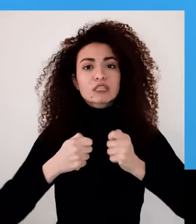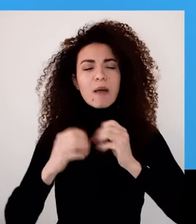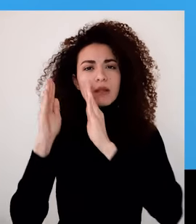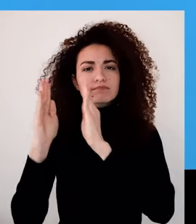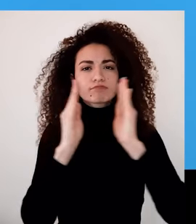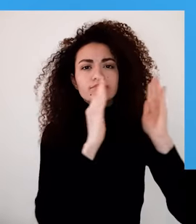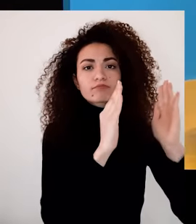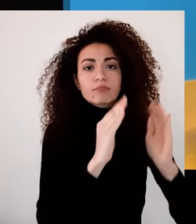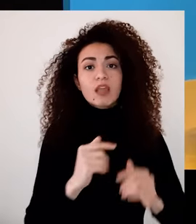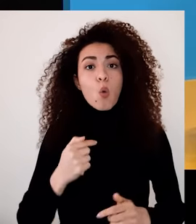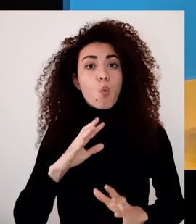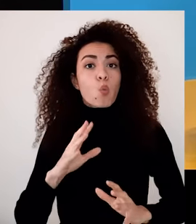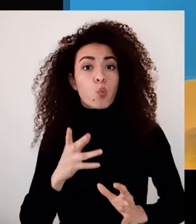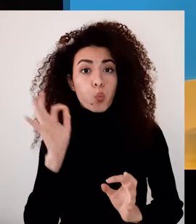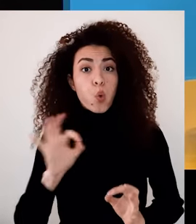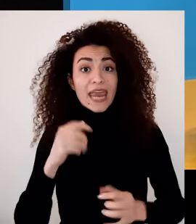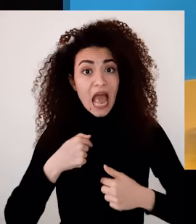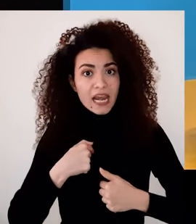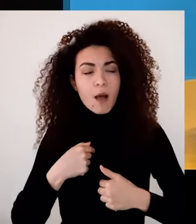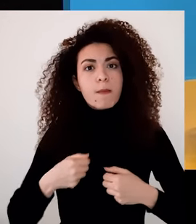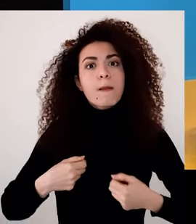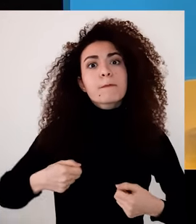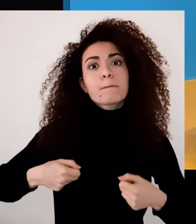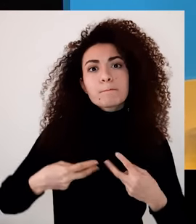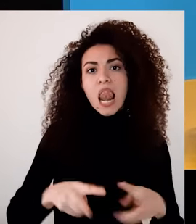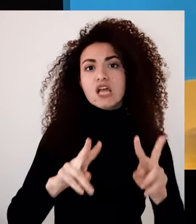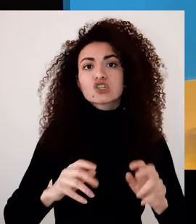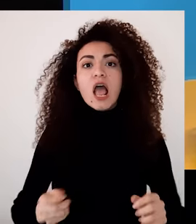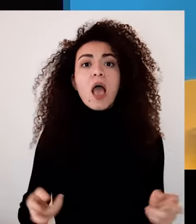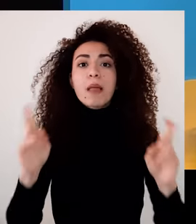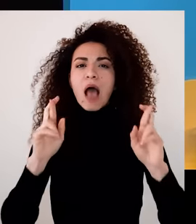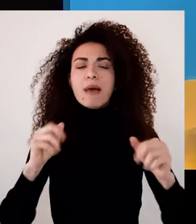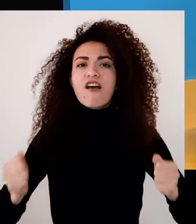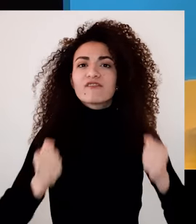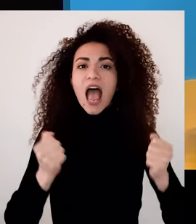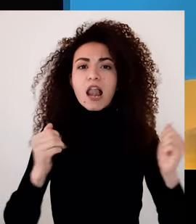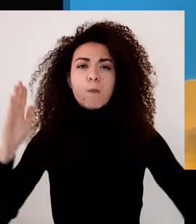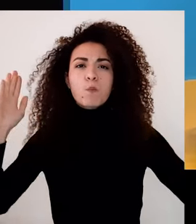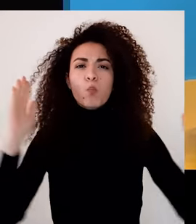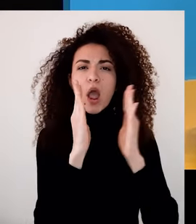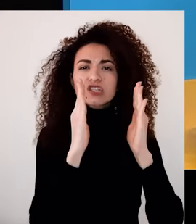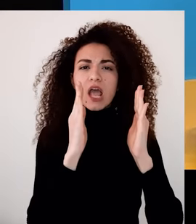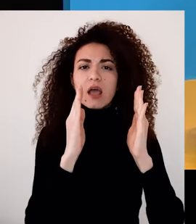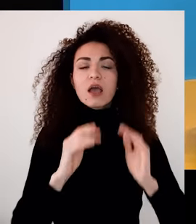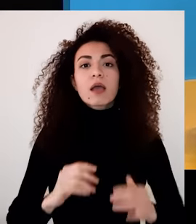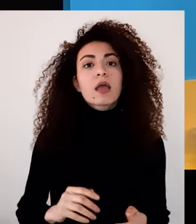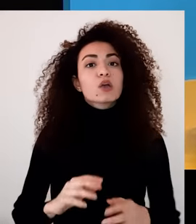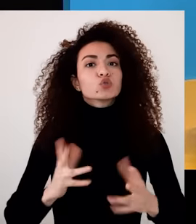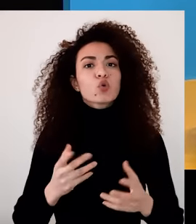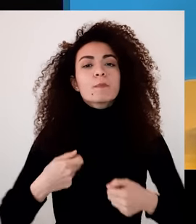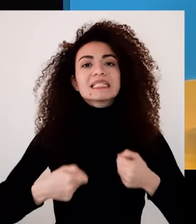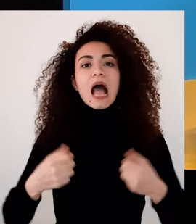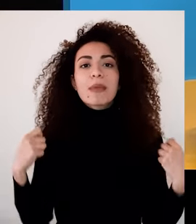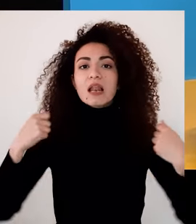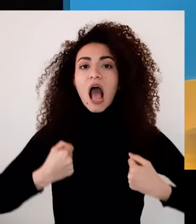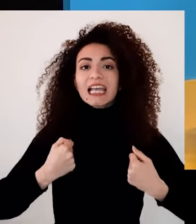جملتين من حيث وأنا أنطلق بأمل فاعل لمواجهة التحديات من خلال حقيبة